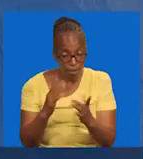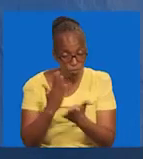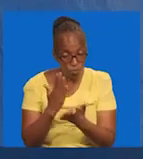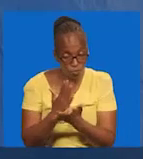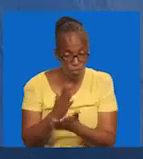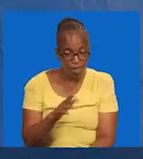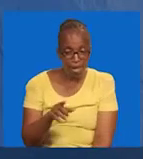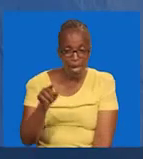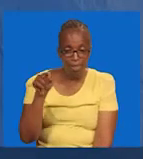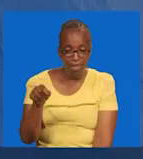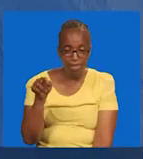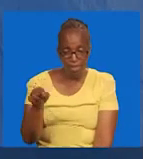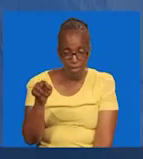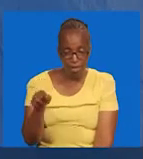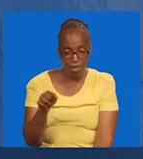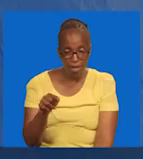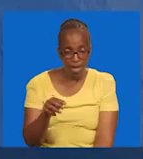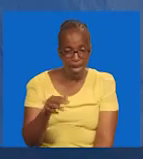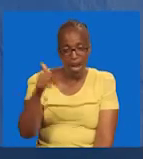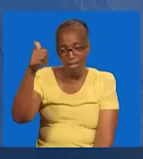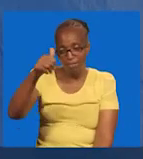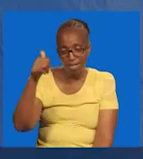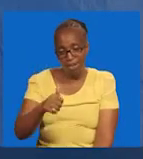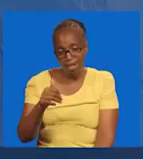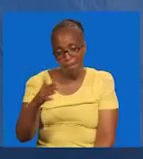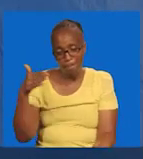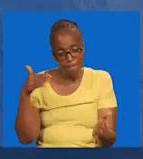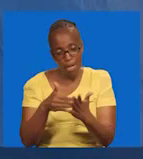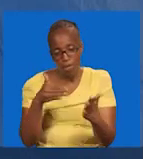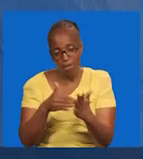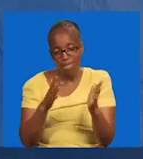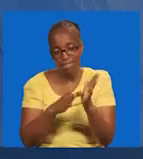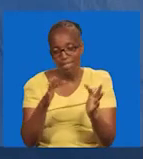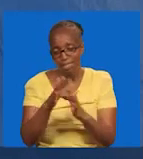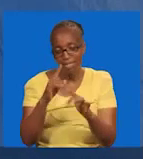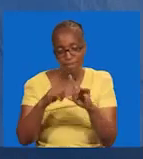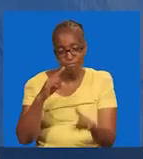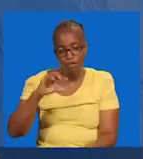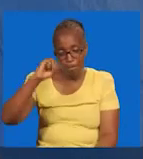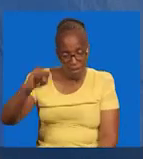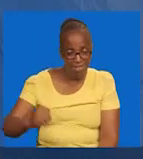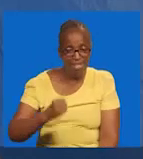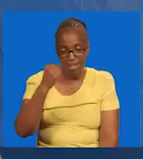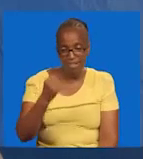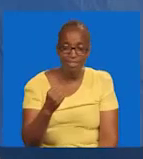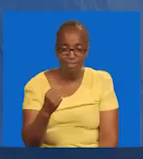Ilo alikuweza na kumuzuia Yesu Kristo kufufuka.